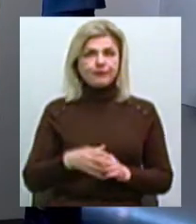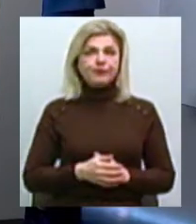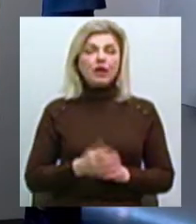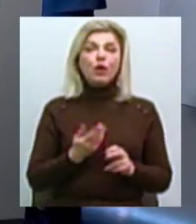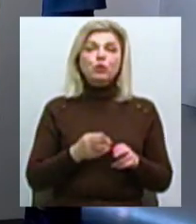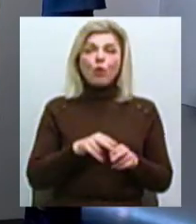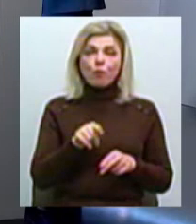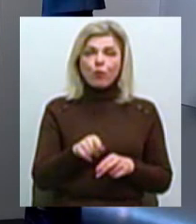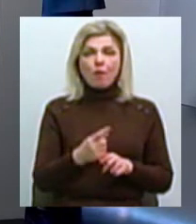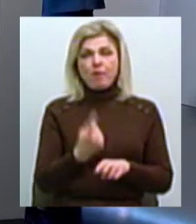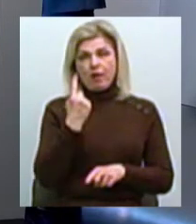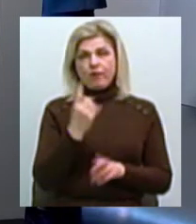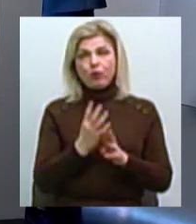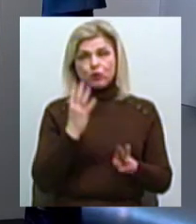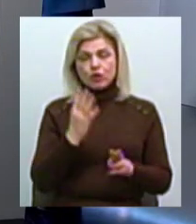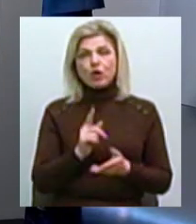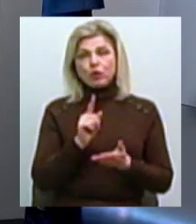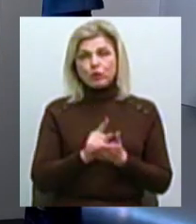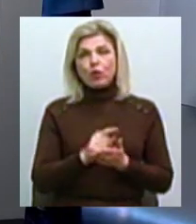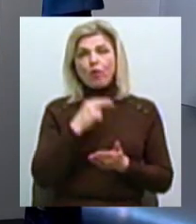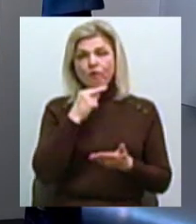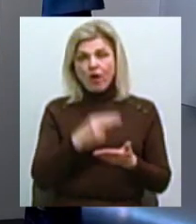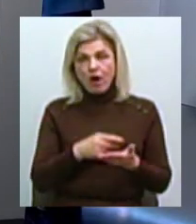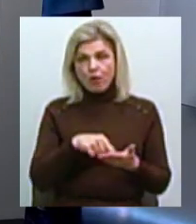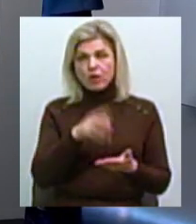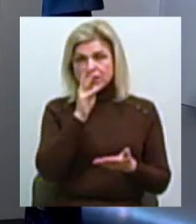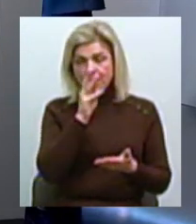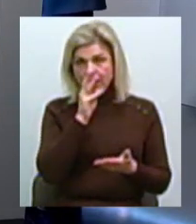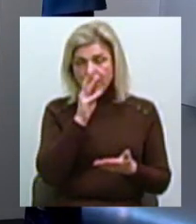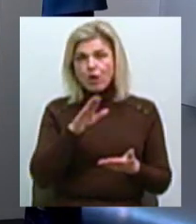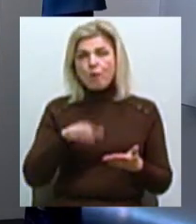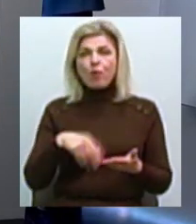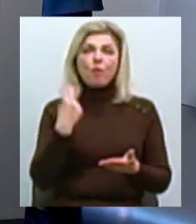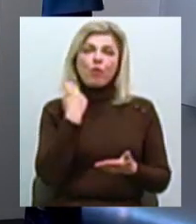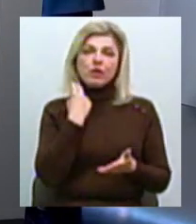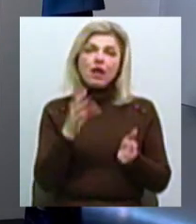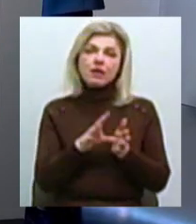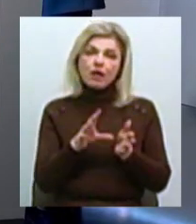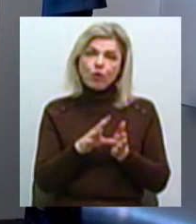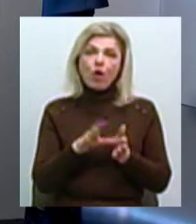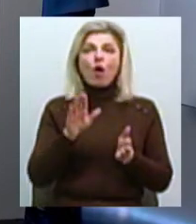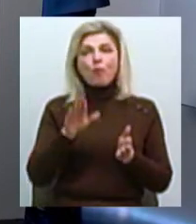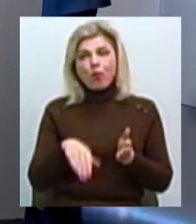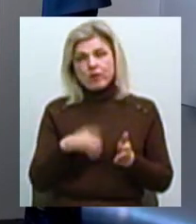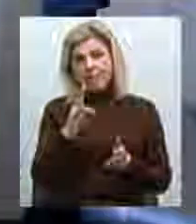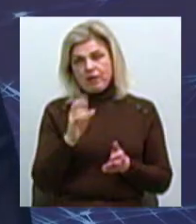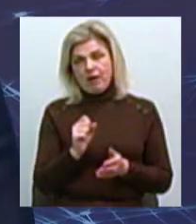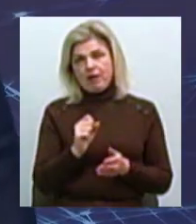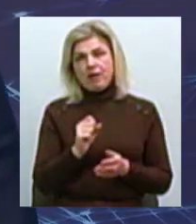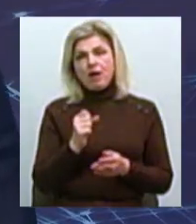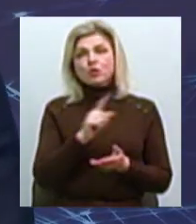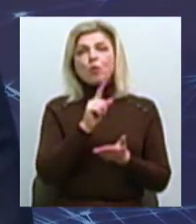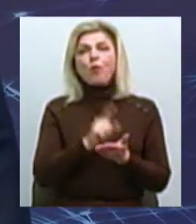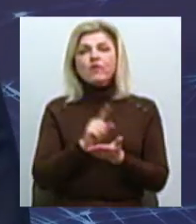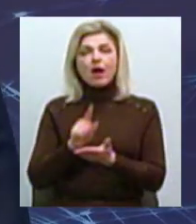Тому першочергово ми маємо звернути увагу на заробітну плату Потім на борги з електроенергію і потім вже на зобов